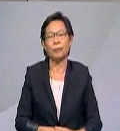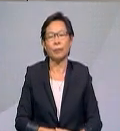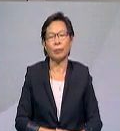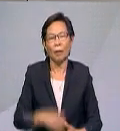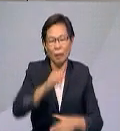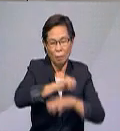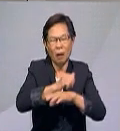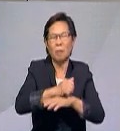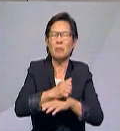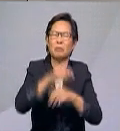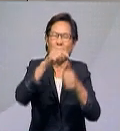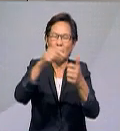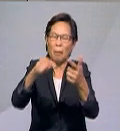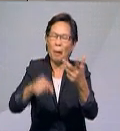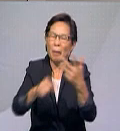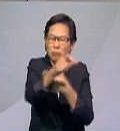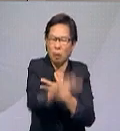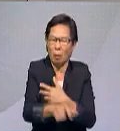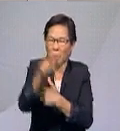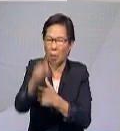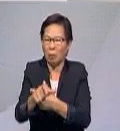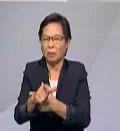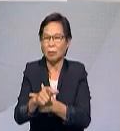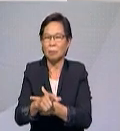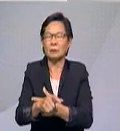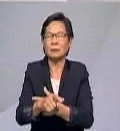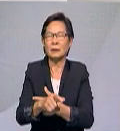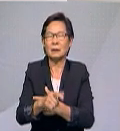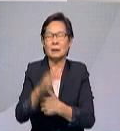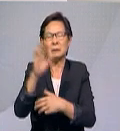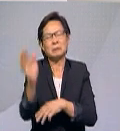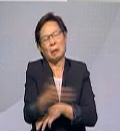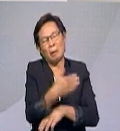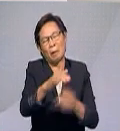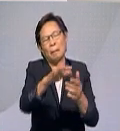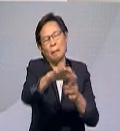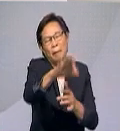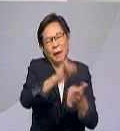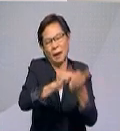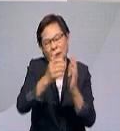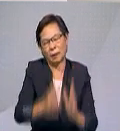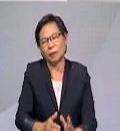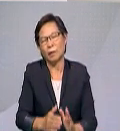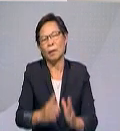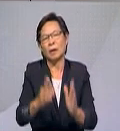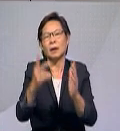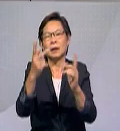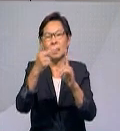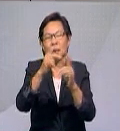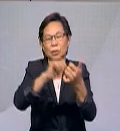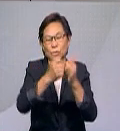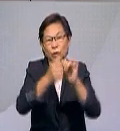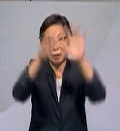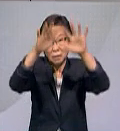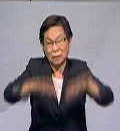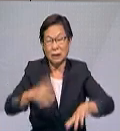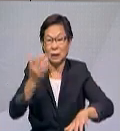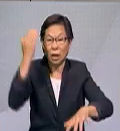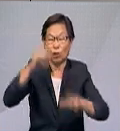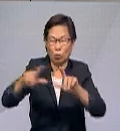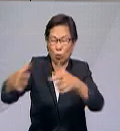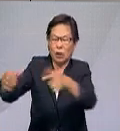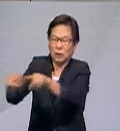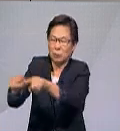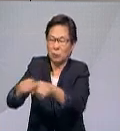Beliau mendakwa beberapa individu membelakanginya dalam pemilihan atlet ke Temasyah Sukansi lalu. Mereka juga merupakan kumpulan